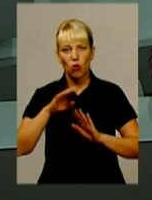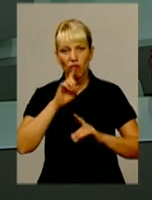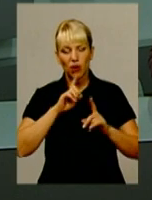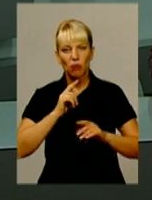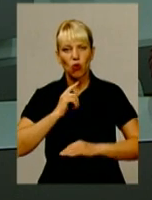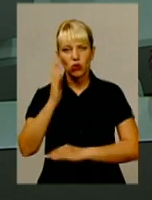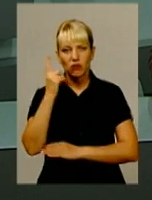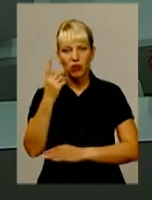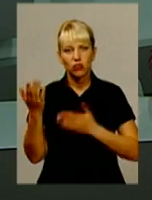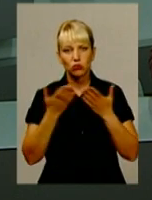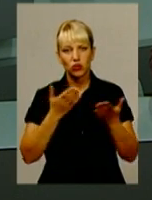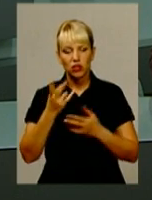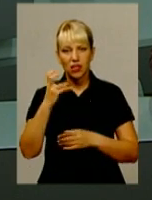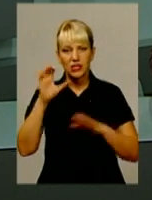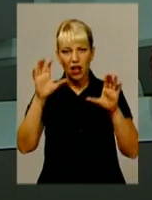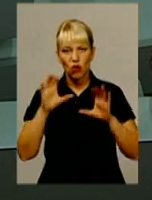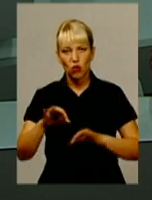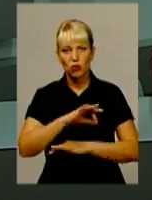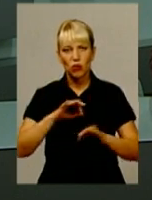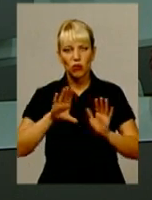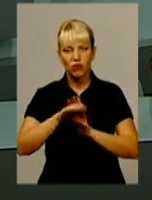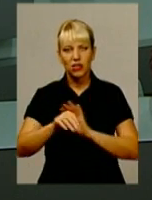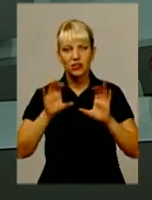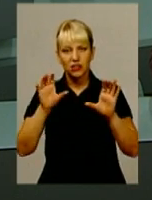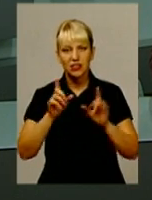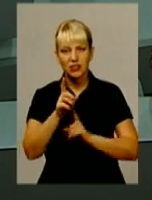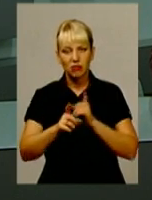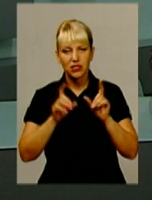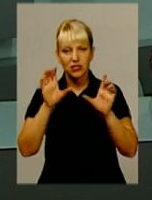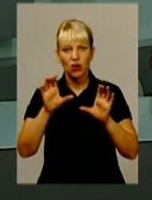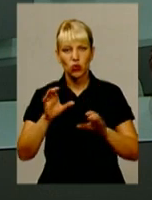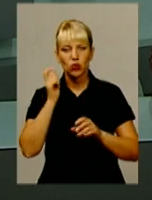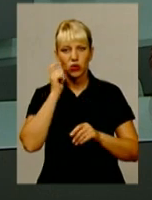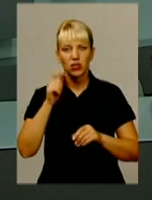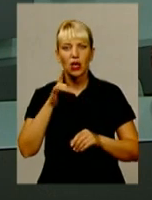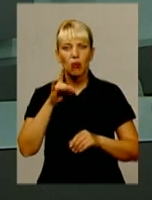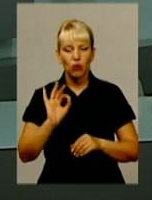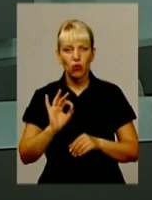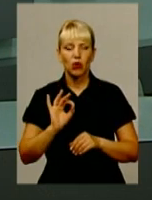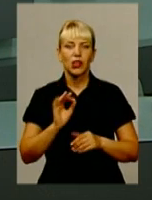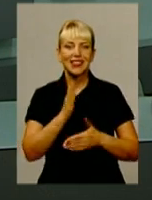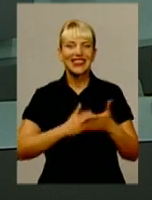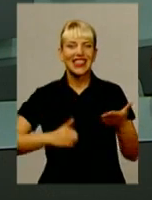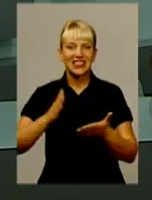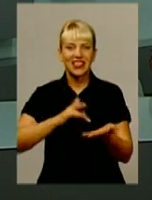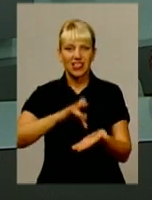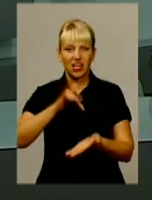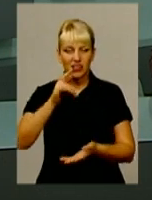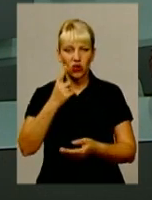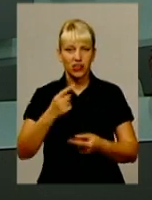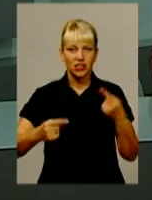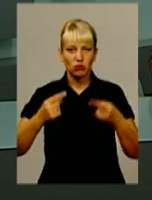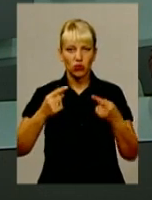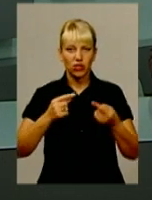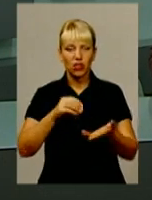першому читанні за законопроект про внесення змін до Конституції України щодо децентралізації. Одним із суперечлих пунктів